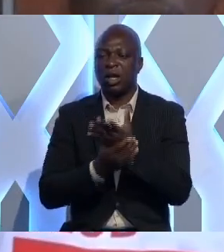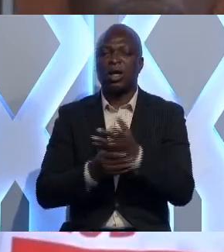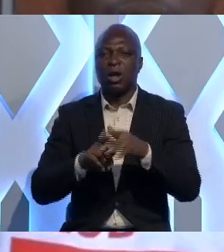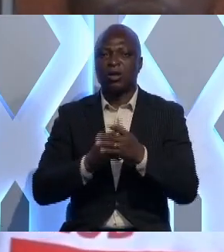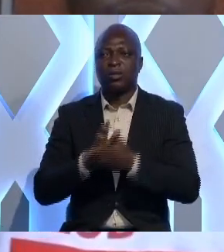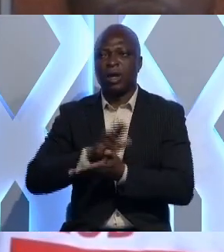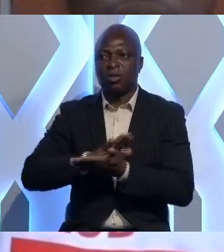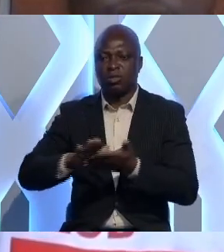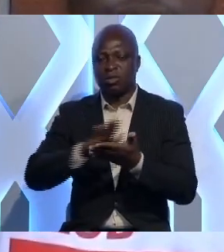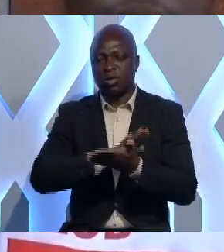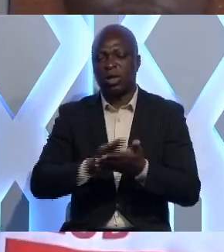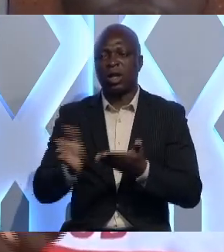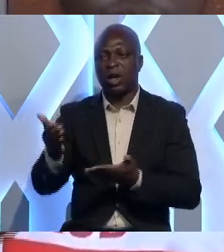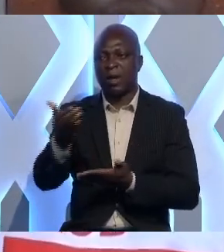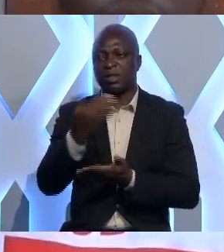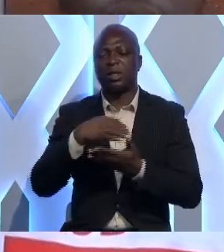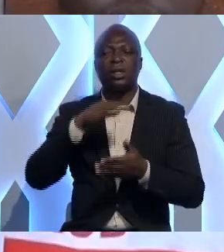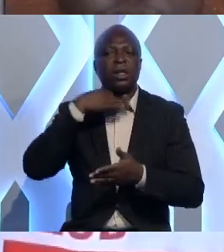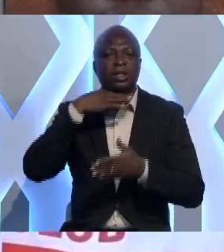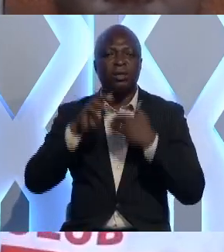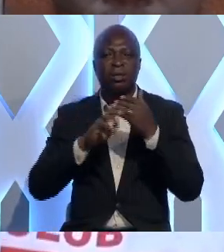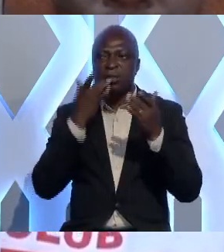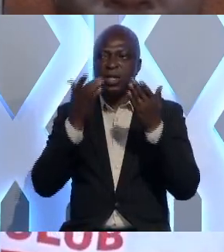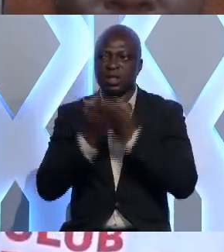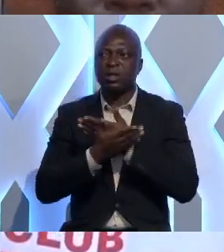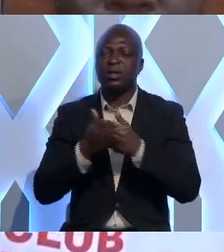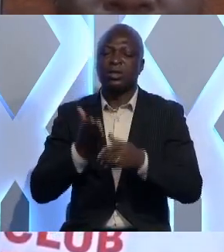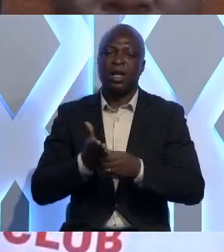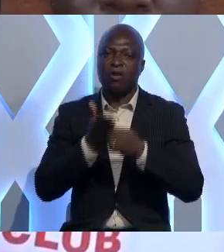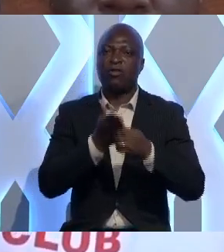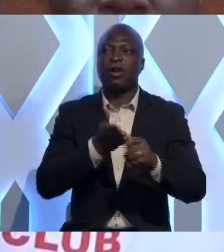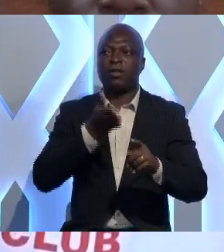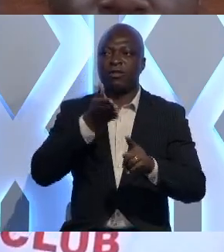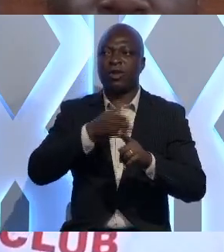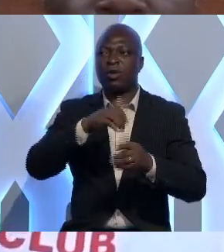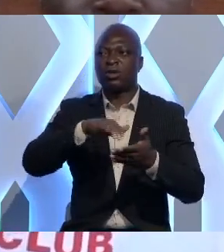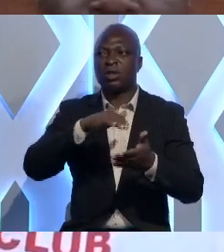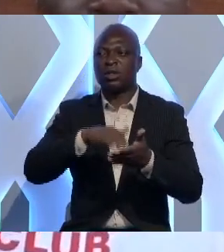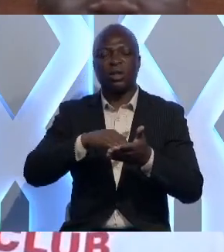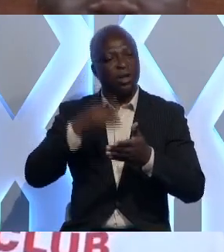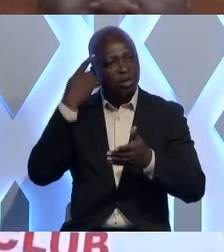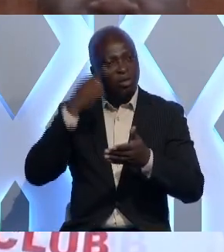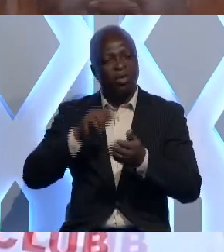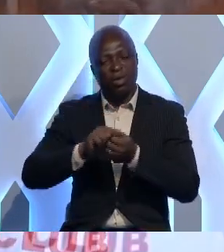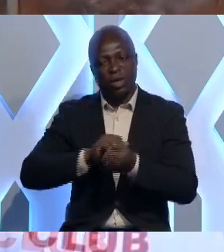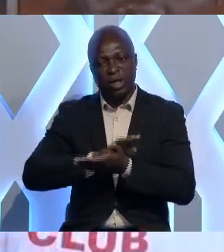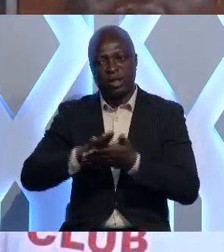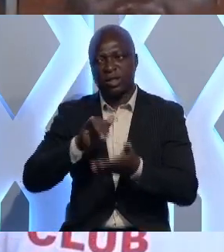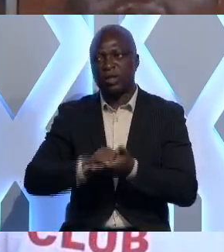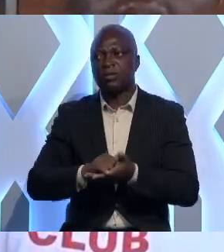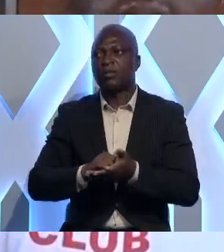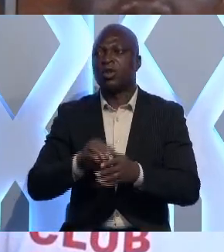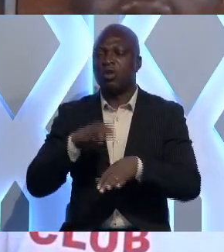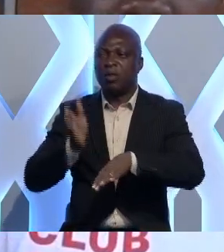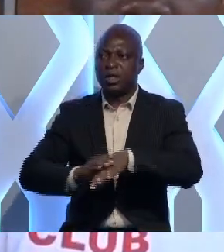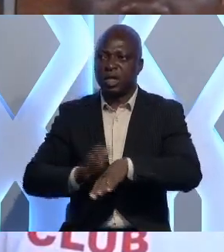et ramasser les déchets plastiques et on les a envoyés maintenant vers un centre de tri afin de recycler ces déchets. Le message